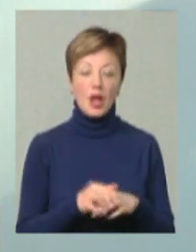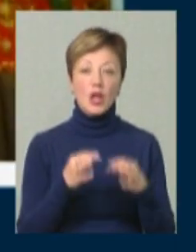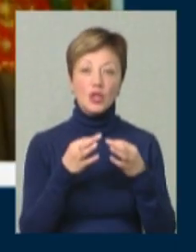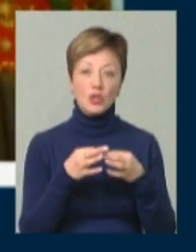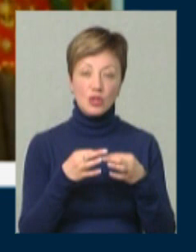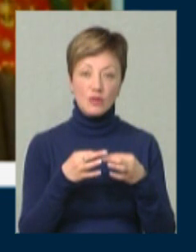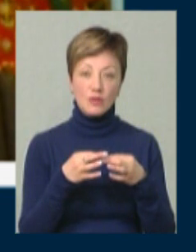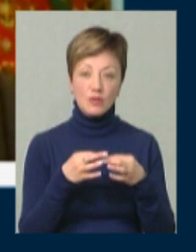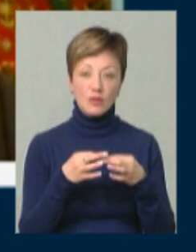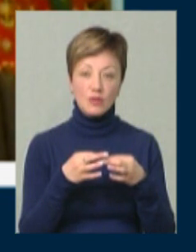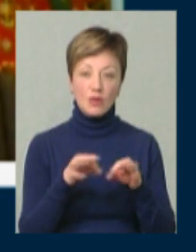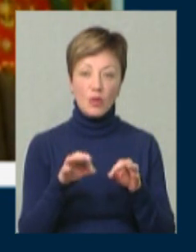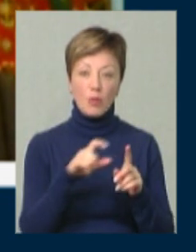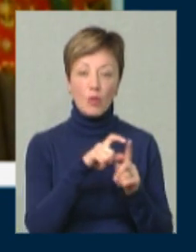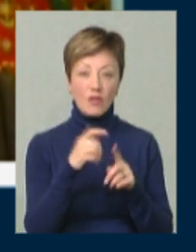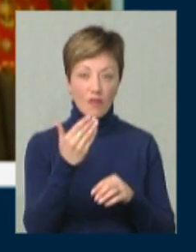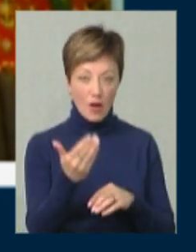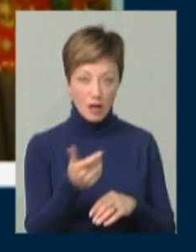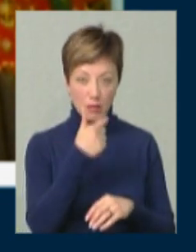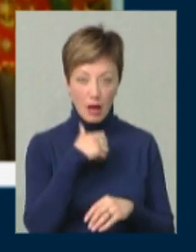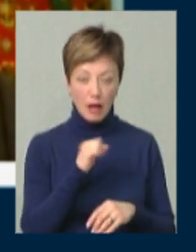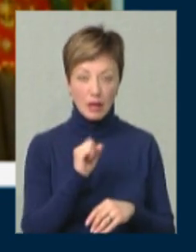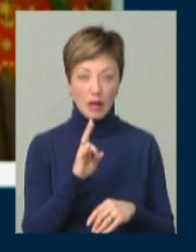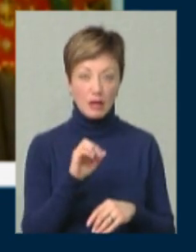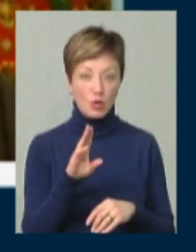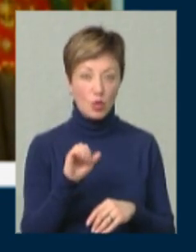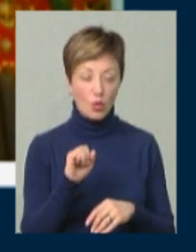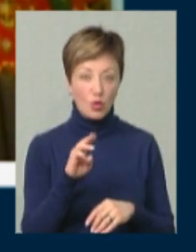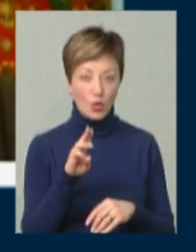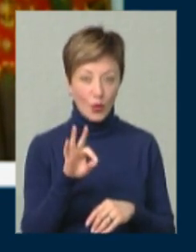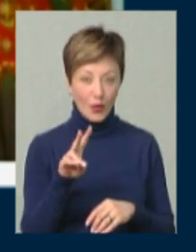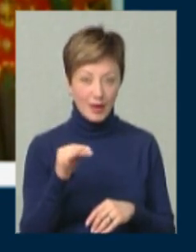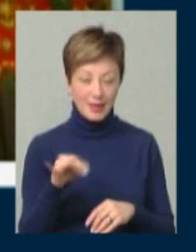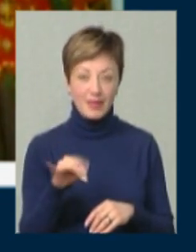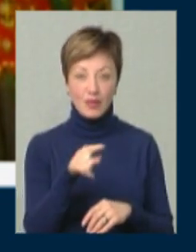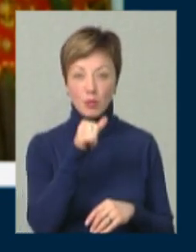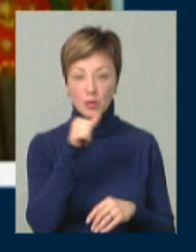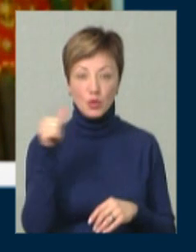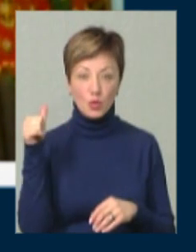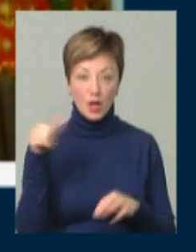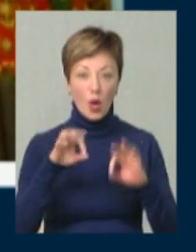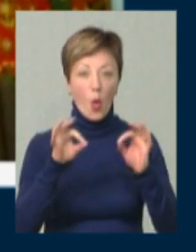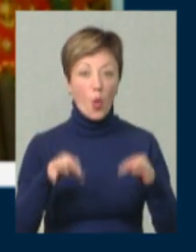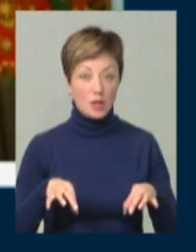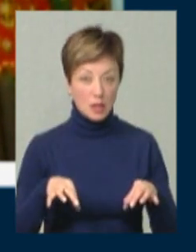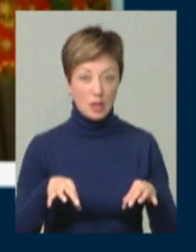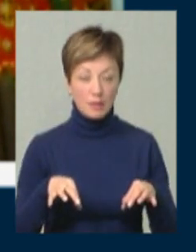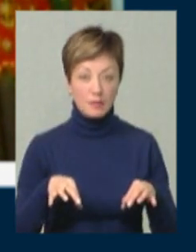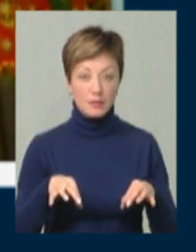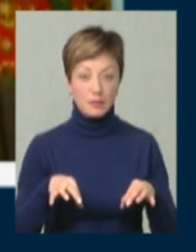процитувати вас, пане Анатолію, ви минулої осені